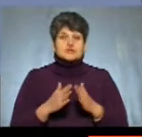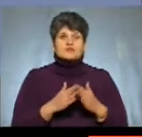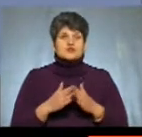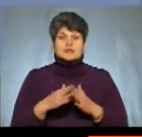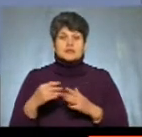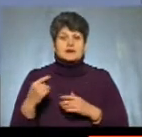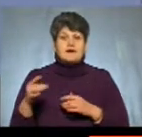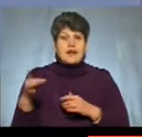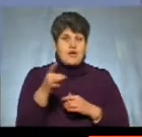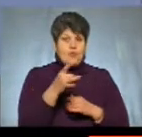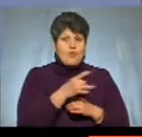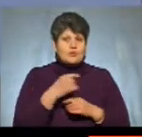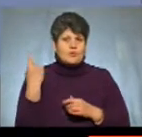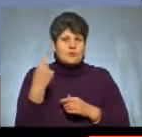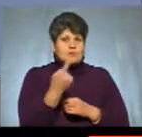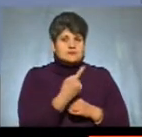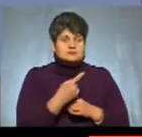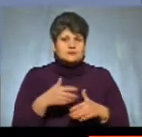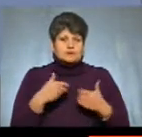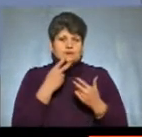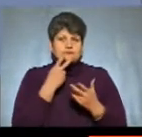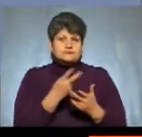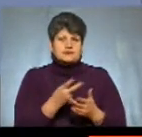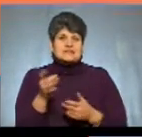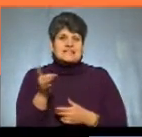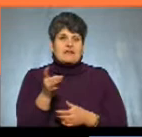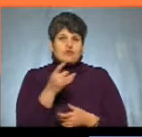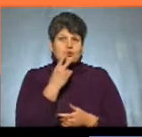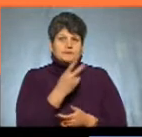регіонах, пропоную переглянути матеріал моїх колег з Рівного.